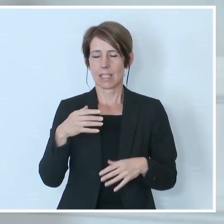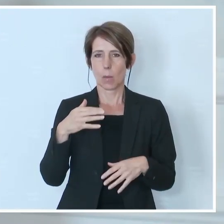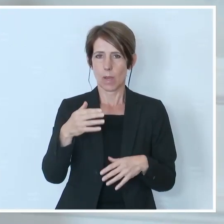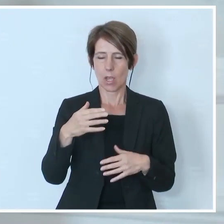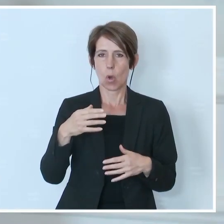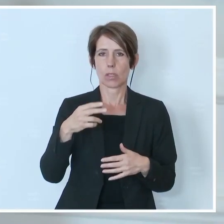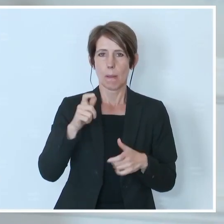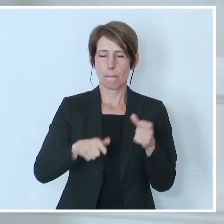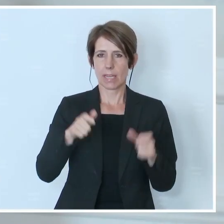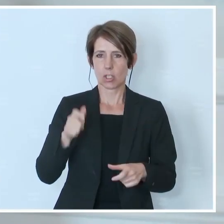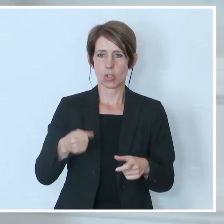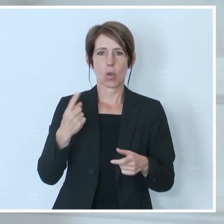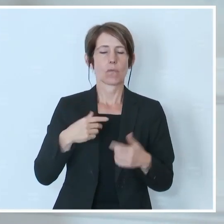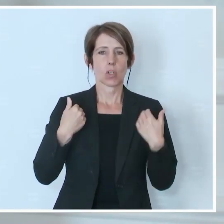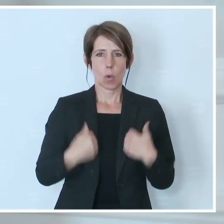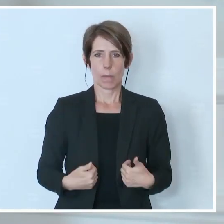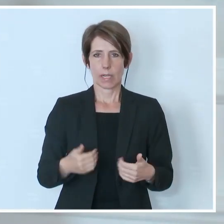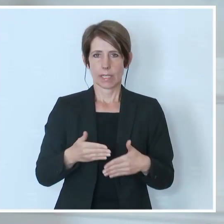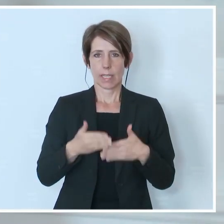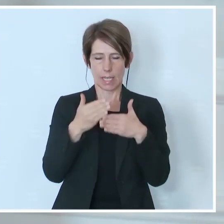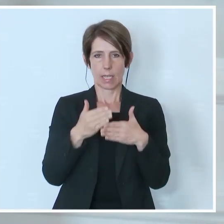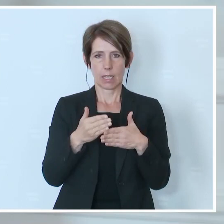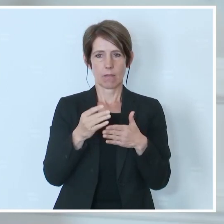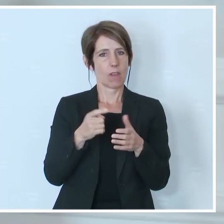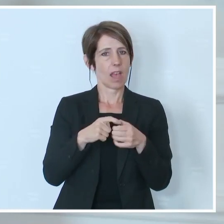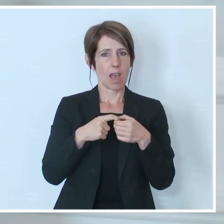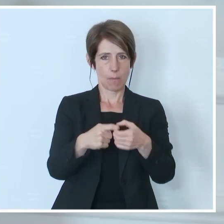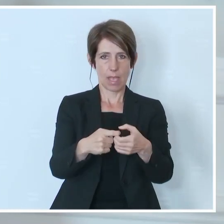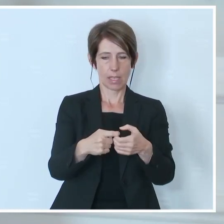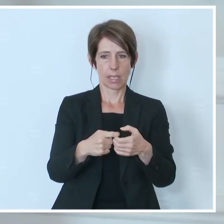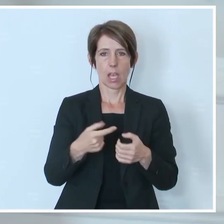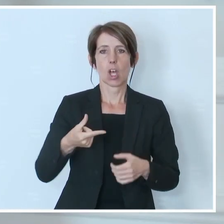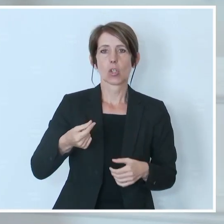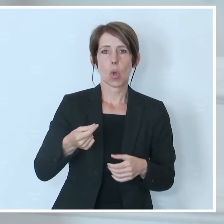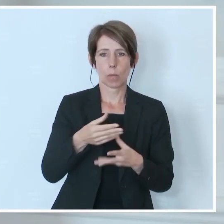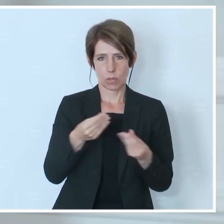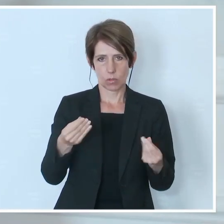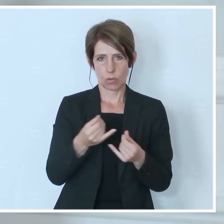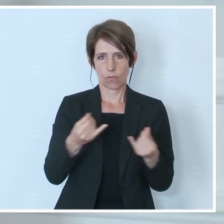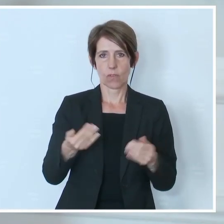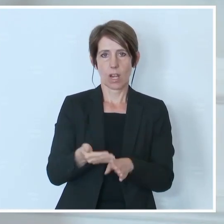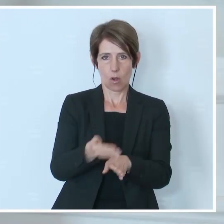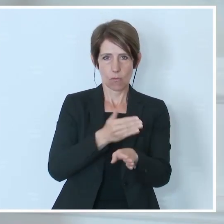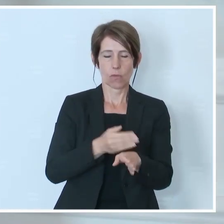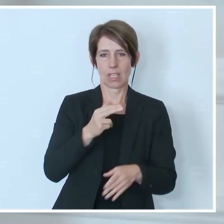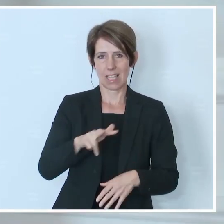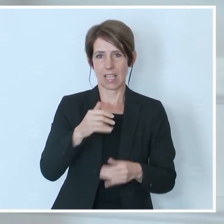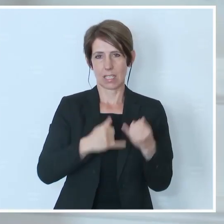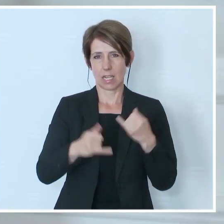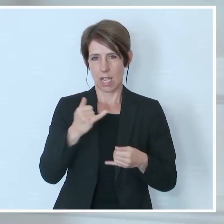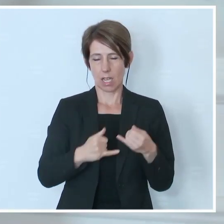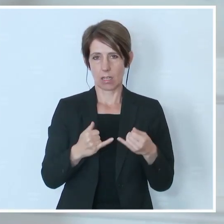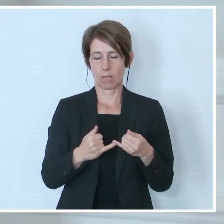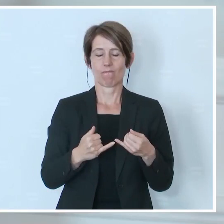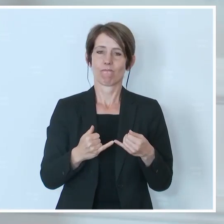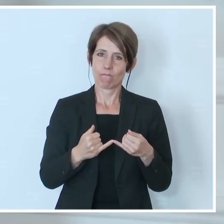humanitärer Hilfe abhängig. Das ist doppelt so viel wie vor 13 Jahren im Jahre 2020. Und wir drohen natürlich